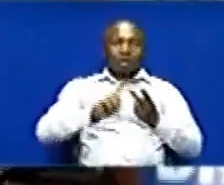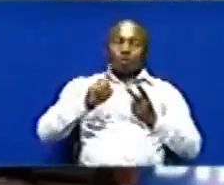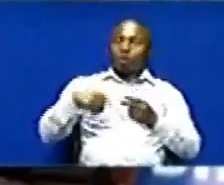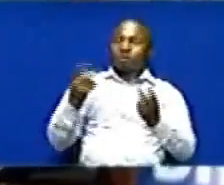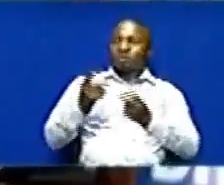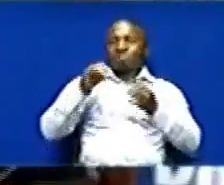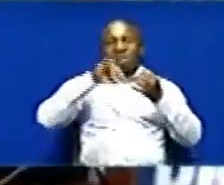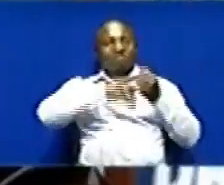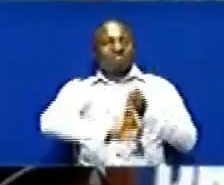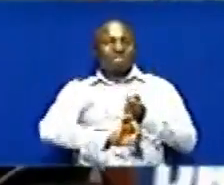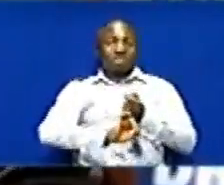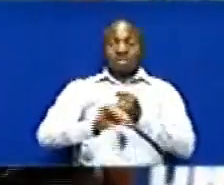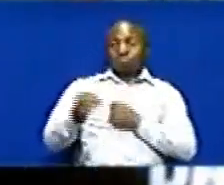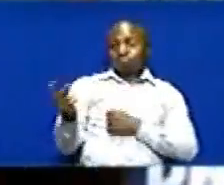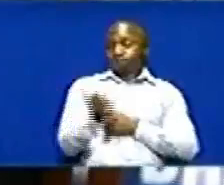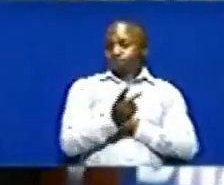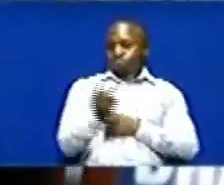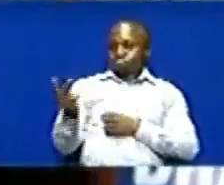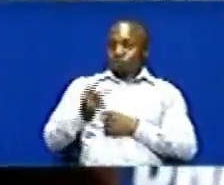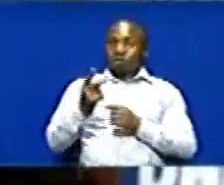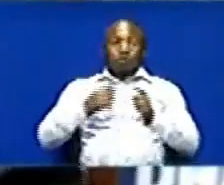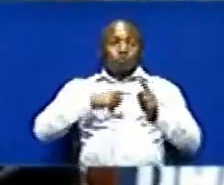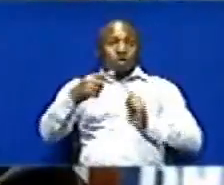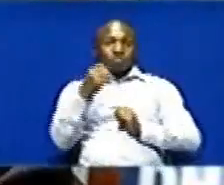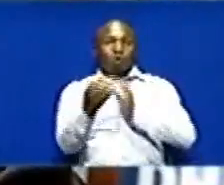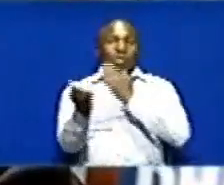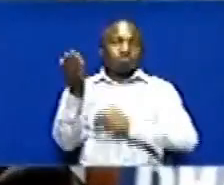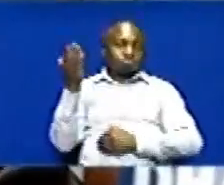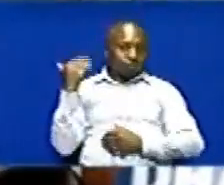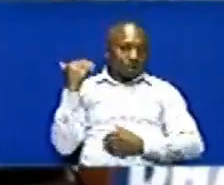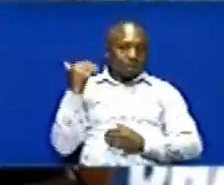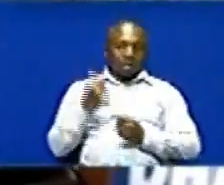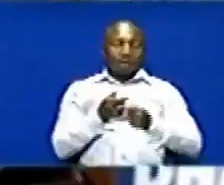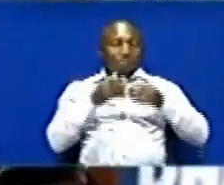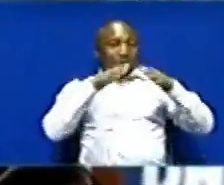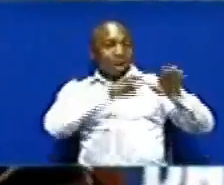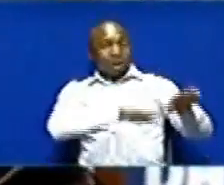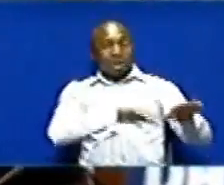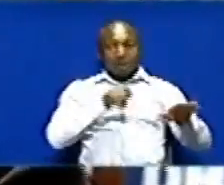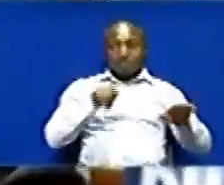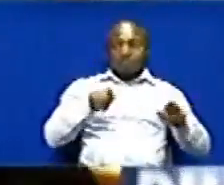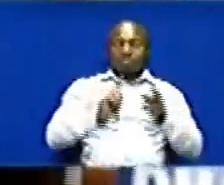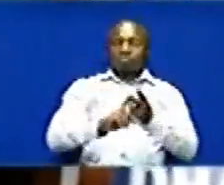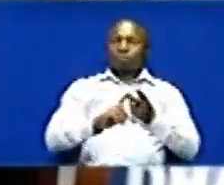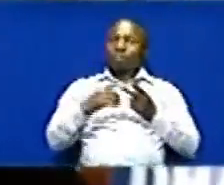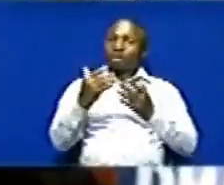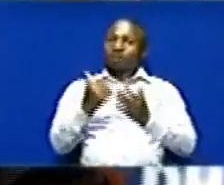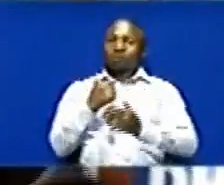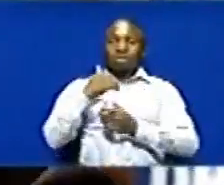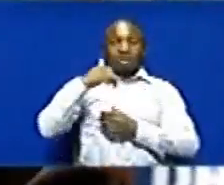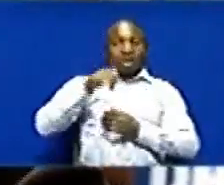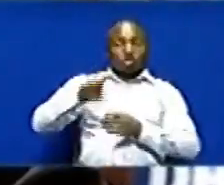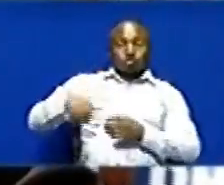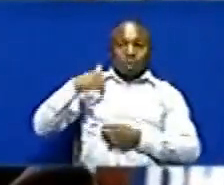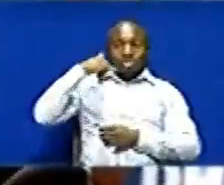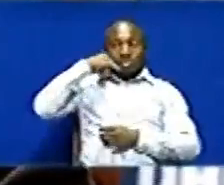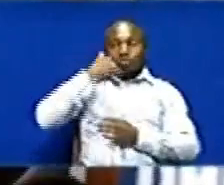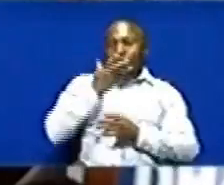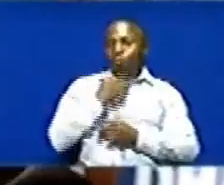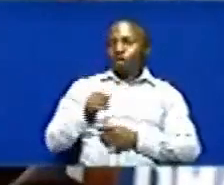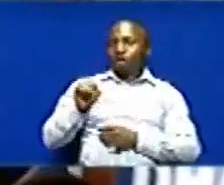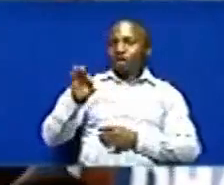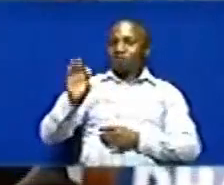marafiki ya wawatu Lakini wiki moja iliopita Marehemu Halichukua simu ya hui mbuwa na festo